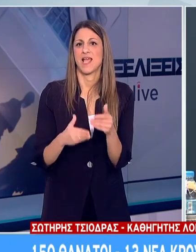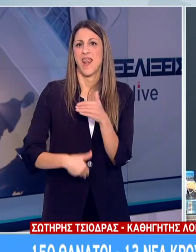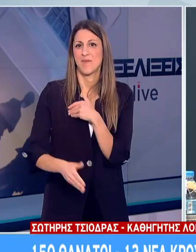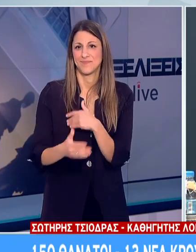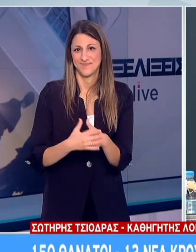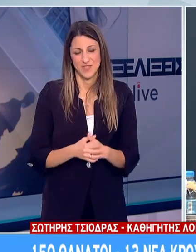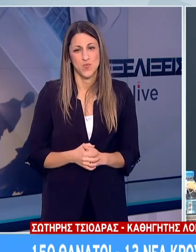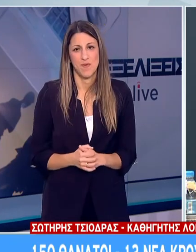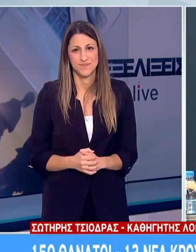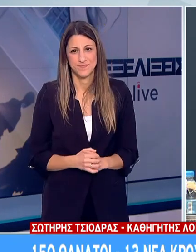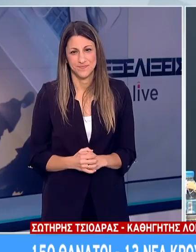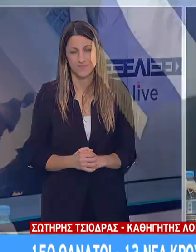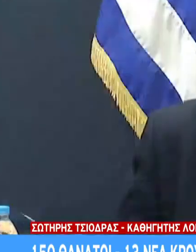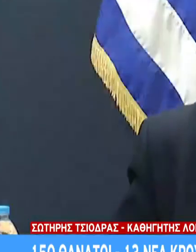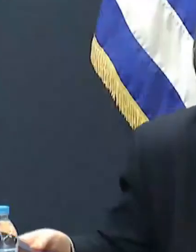Σας ευχαριστώ πολύ